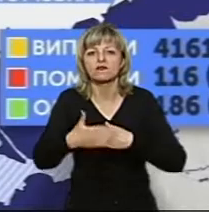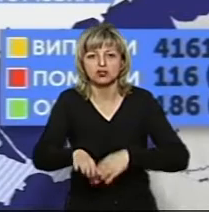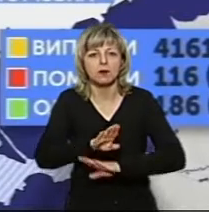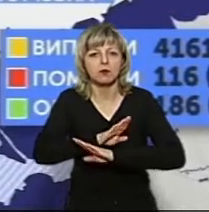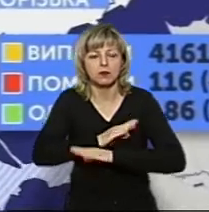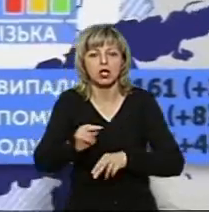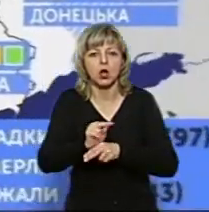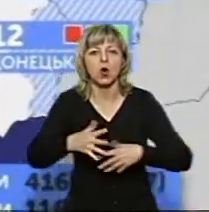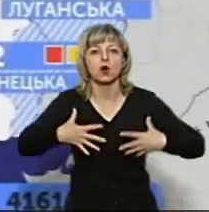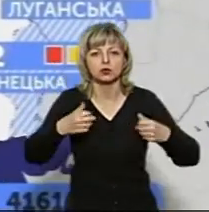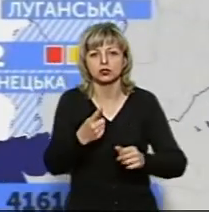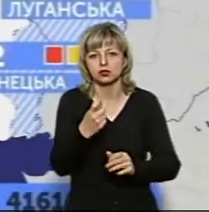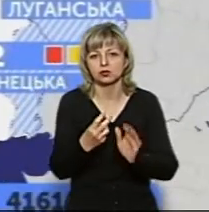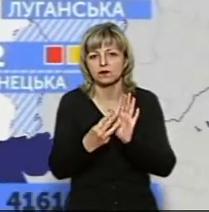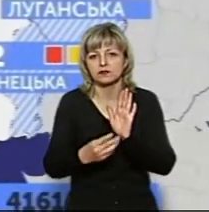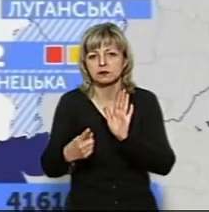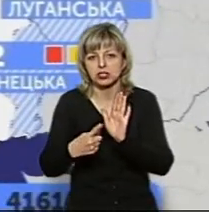одужали 186.